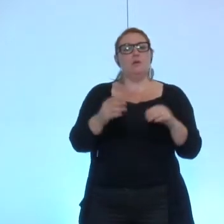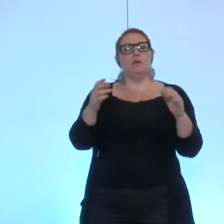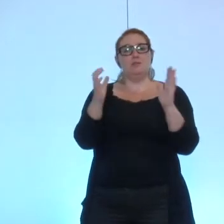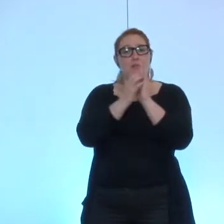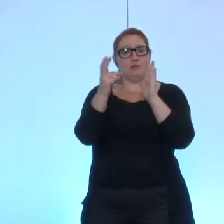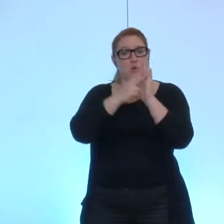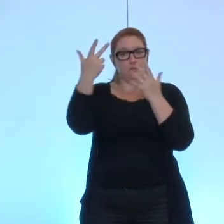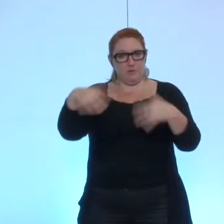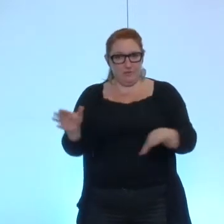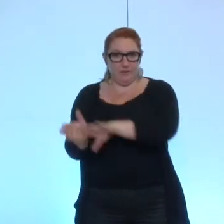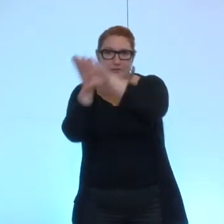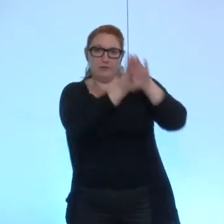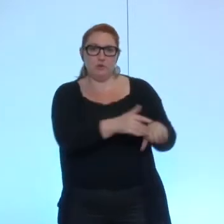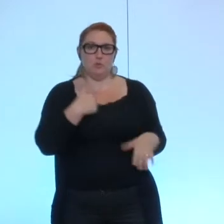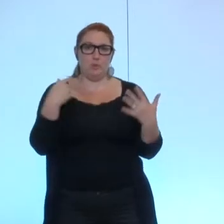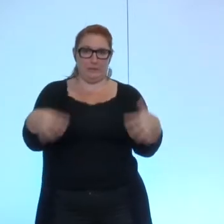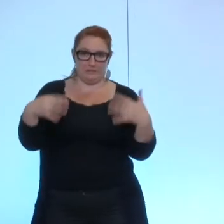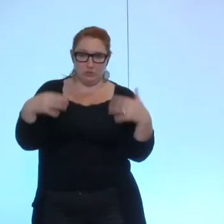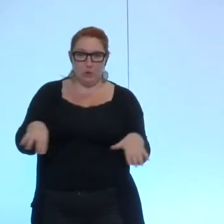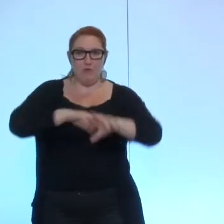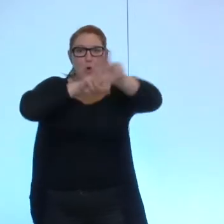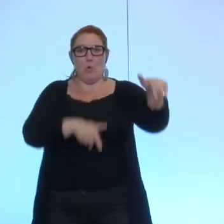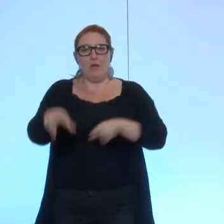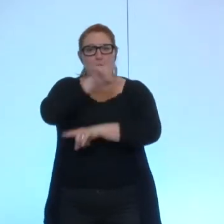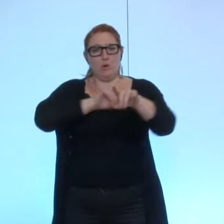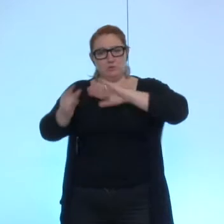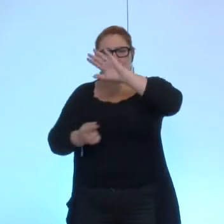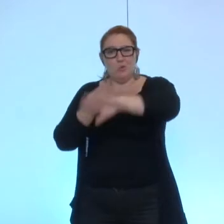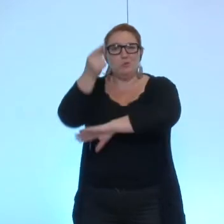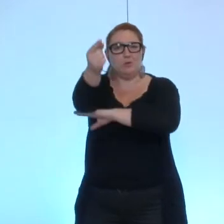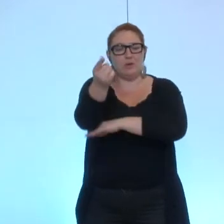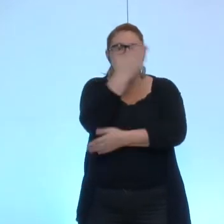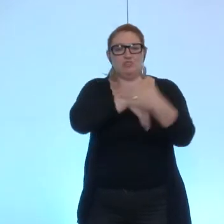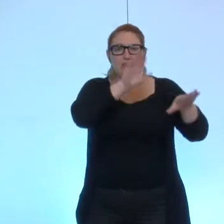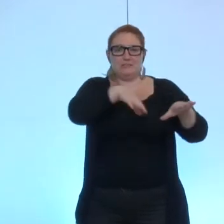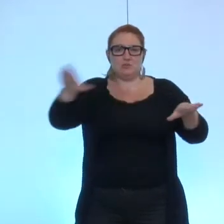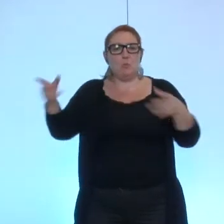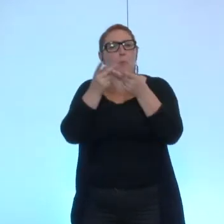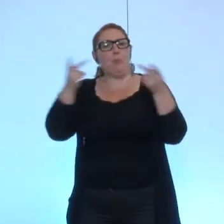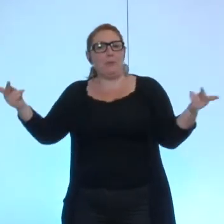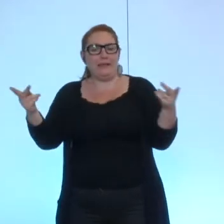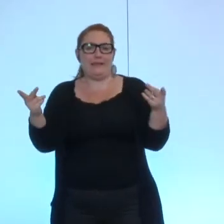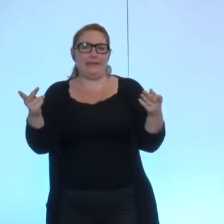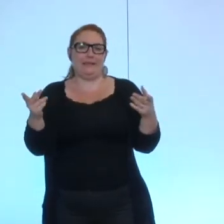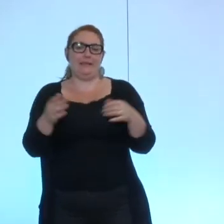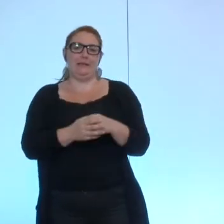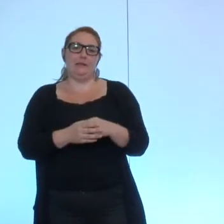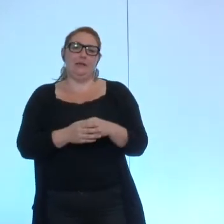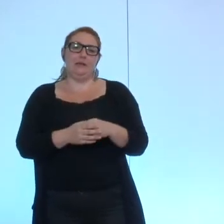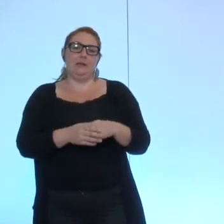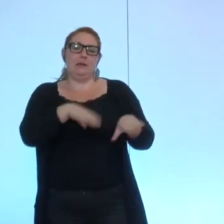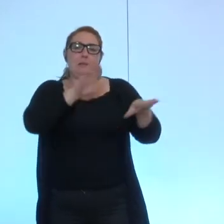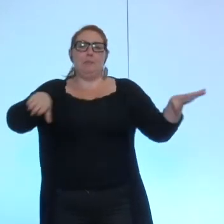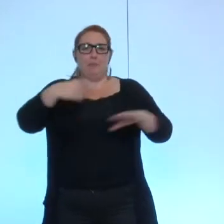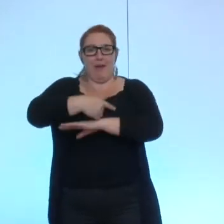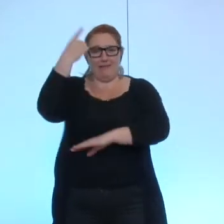adoptée délibération numéro 19 contrat de location longue durée dans les parcs de stationnement public donc il s'agit des parcs Théré, Hôtel de Ville et